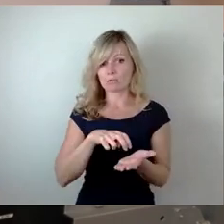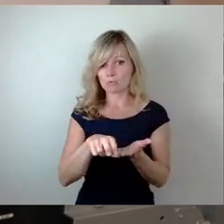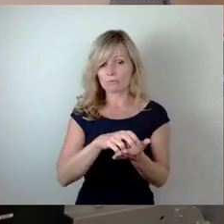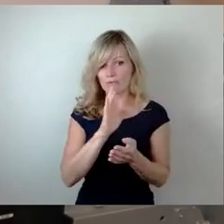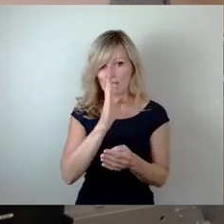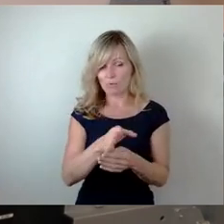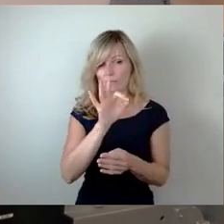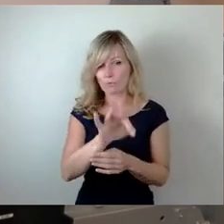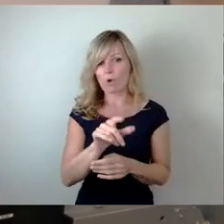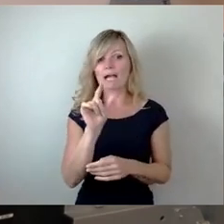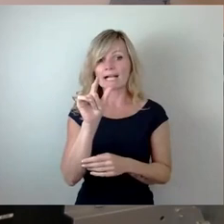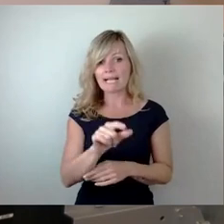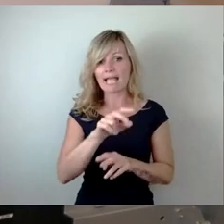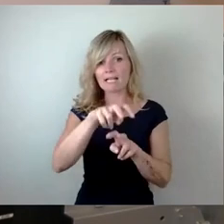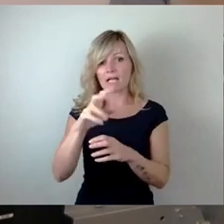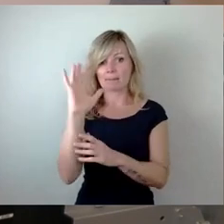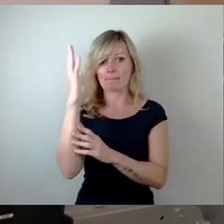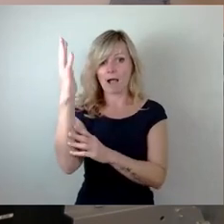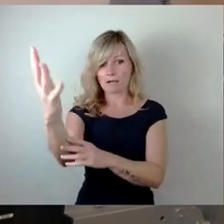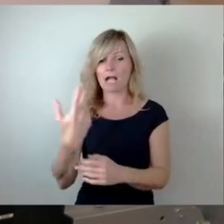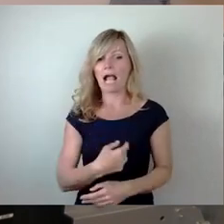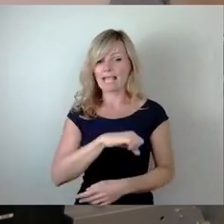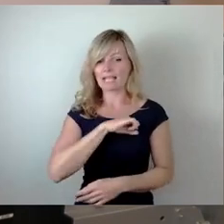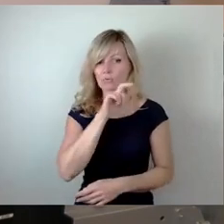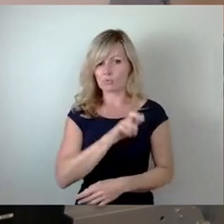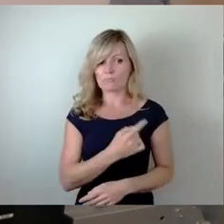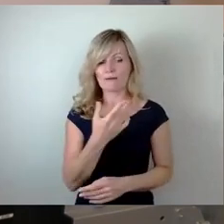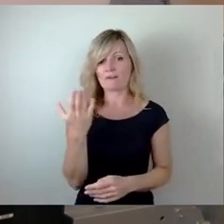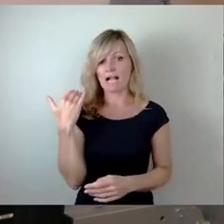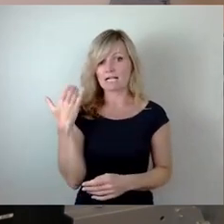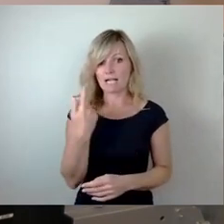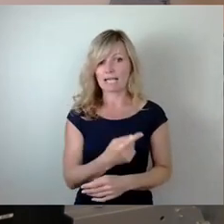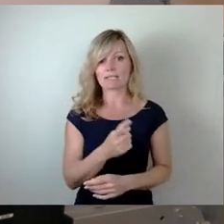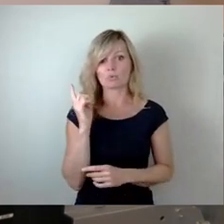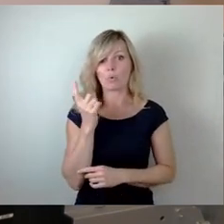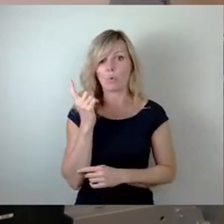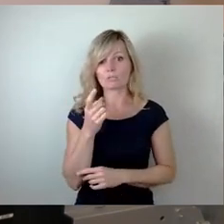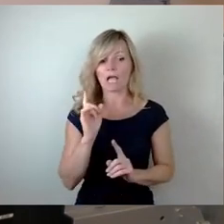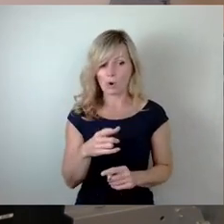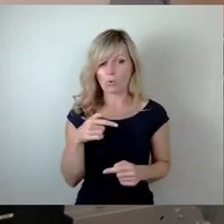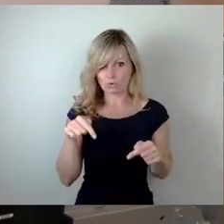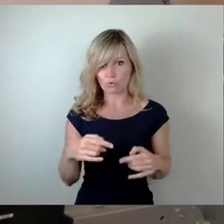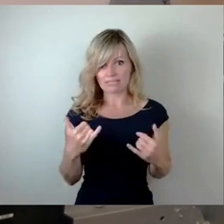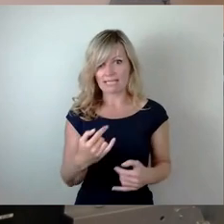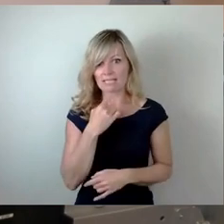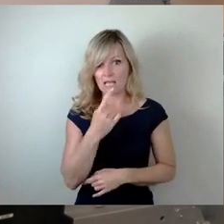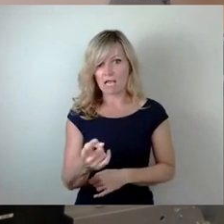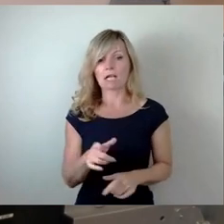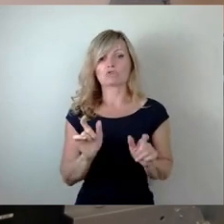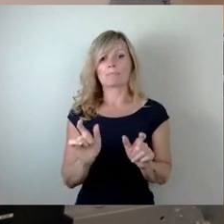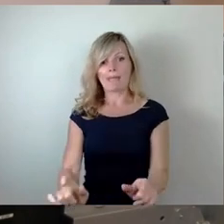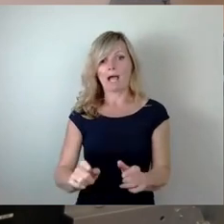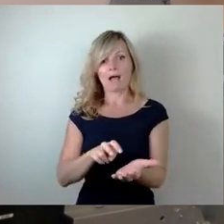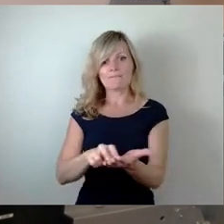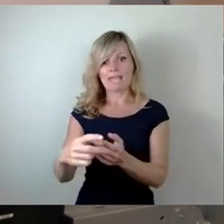dient. Der Eigentümer drohte in der Vergangenheit und tut es auch heute bereits an, die Zuwägung zu sperren. Wenn er